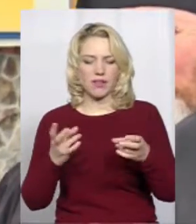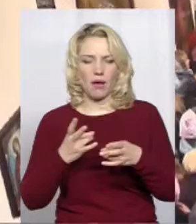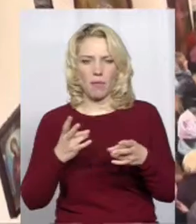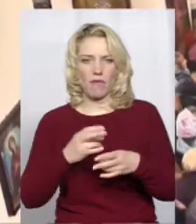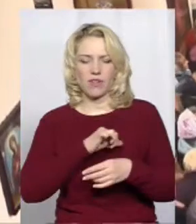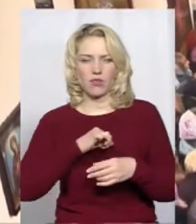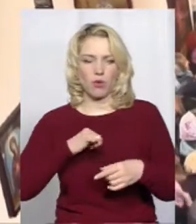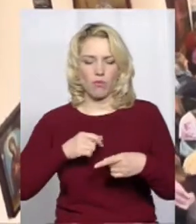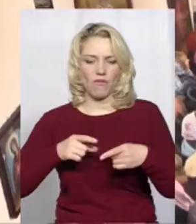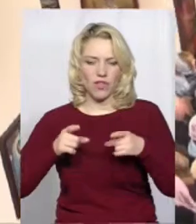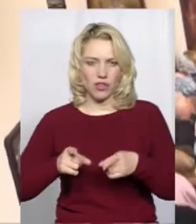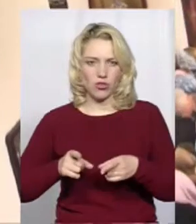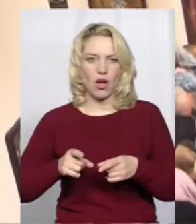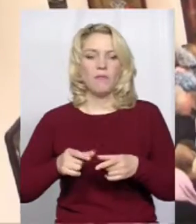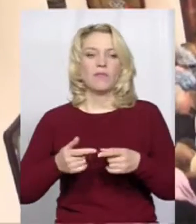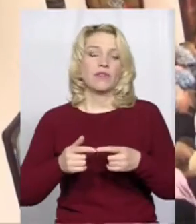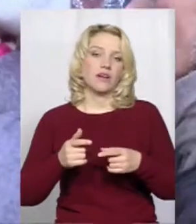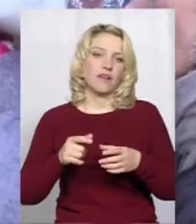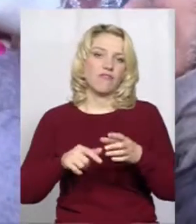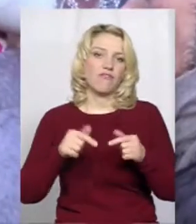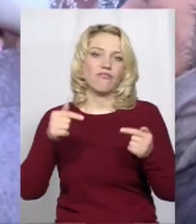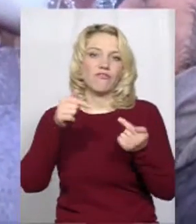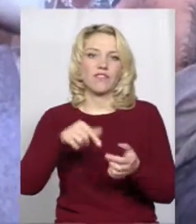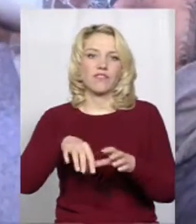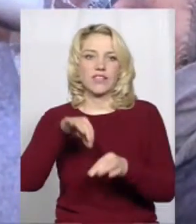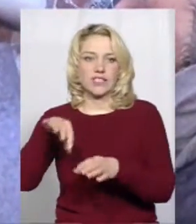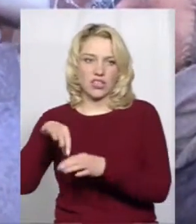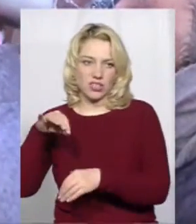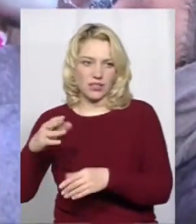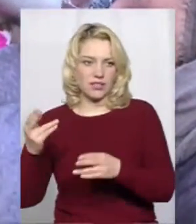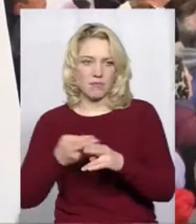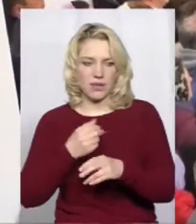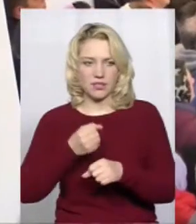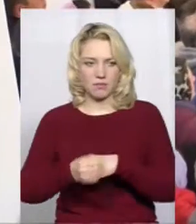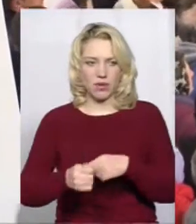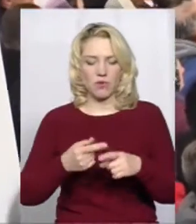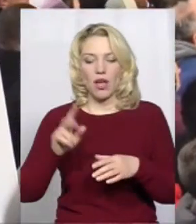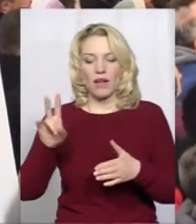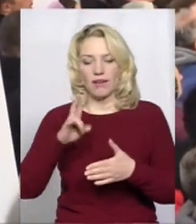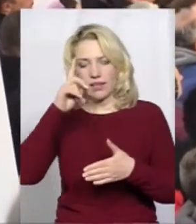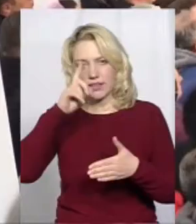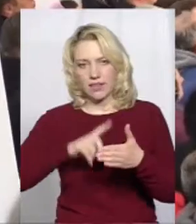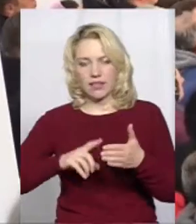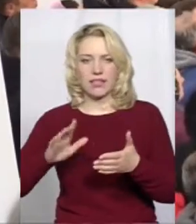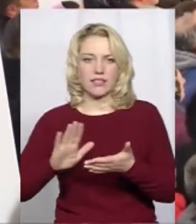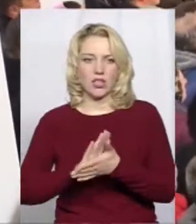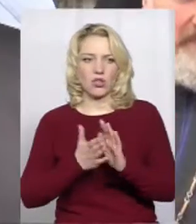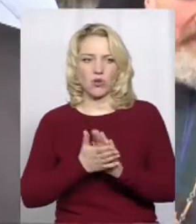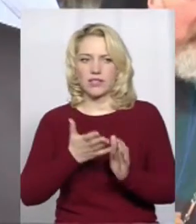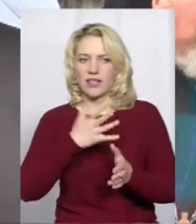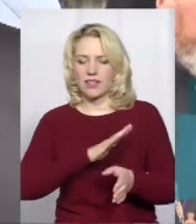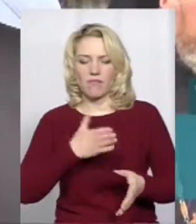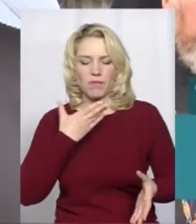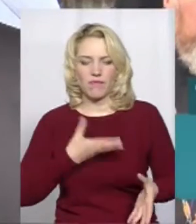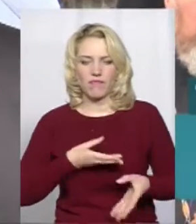примусу. За словами предстоятеля Православної Церкви України, політична ситуація в країні не впливає на перехід парафій та реформування церкви.